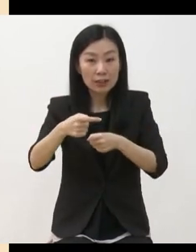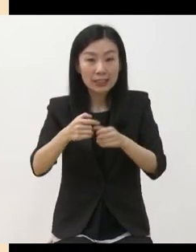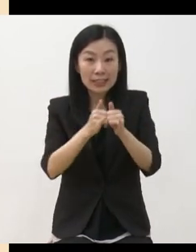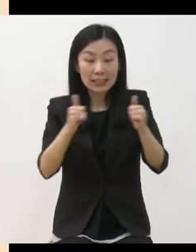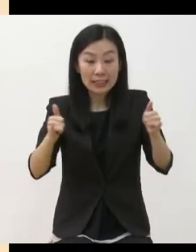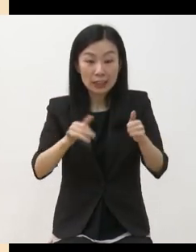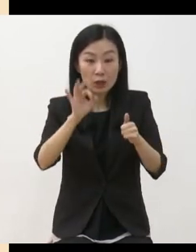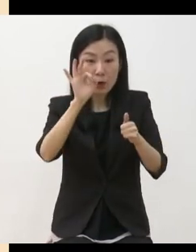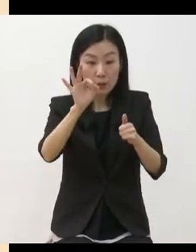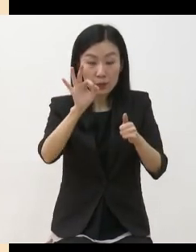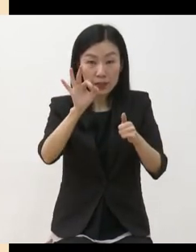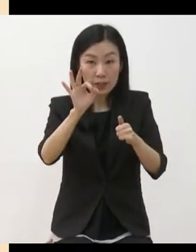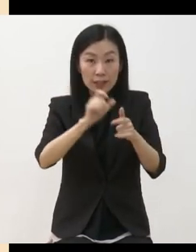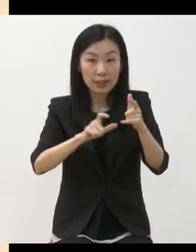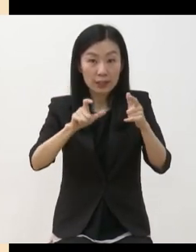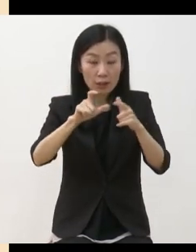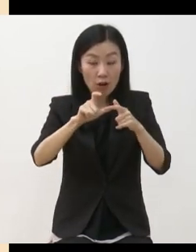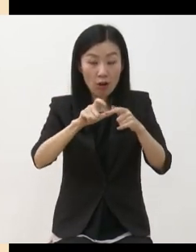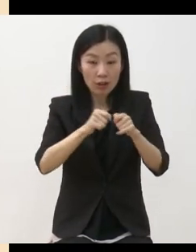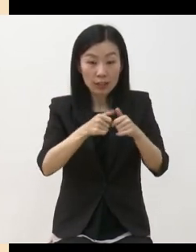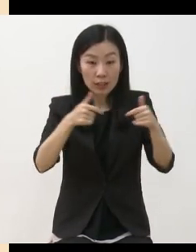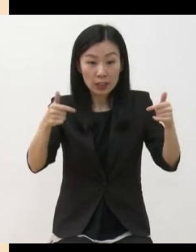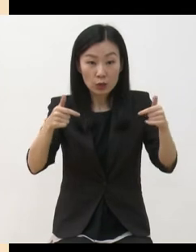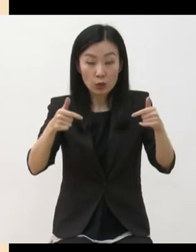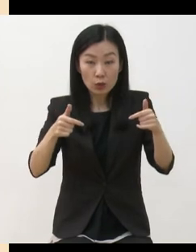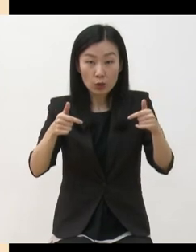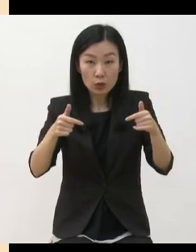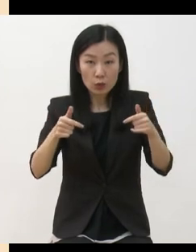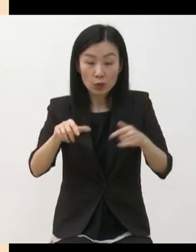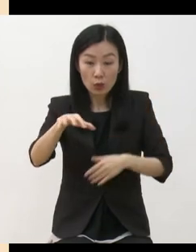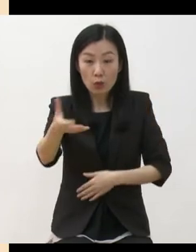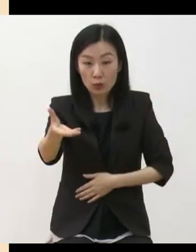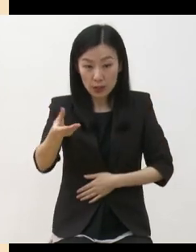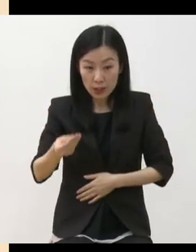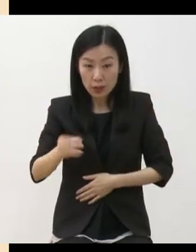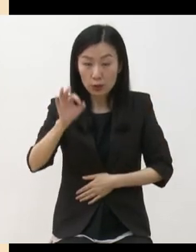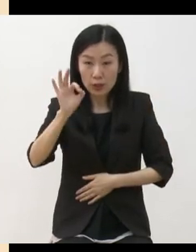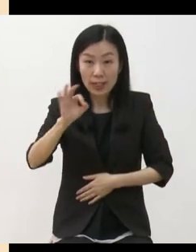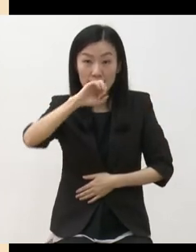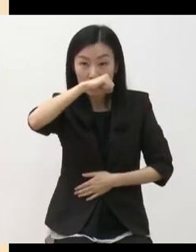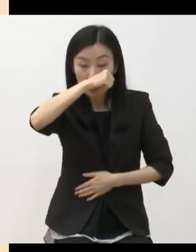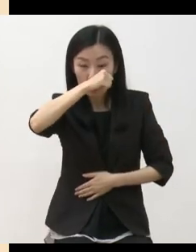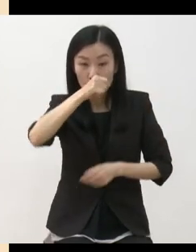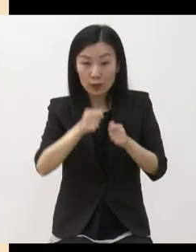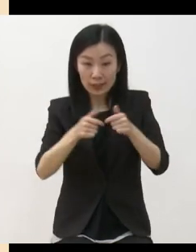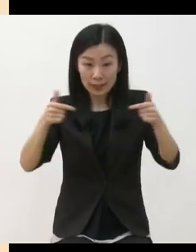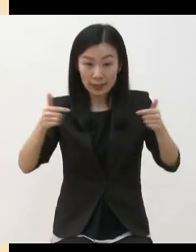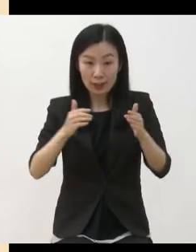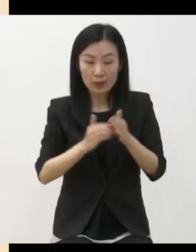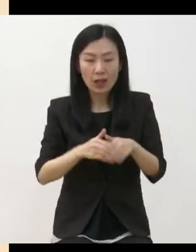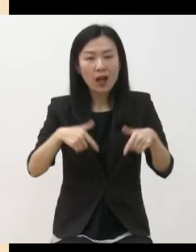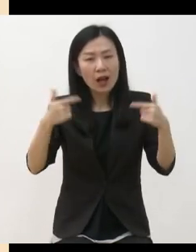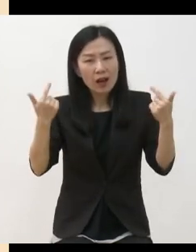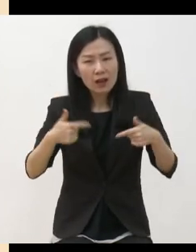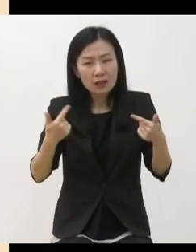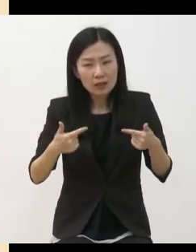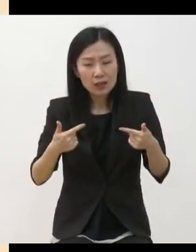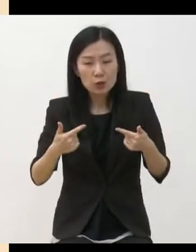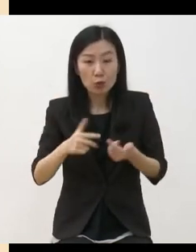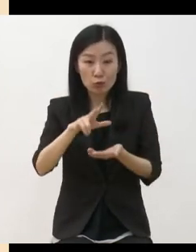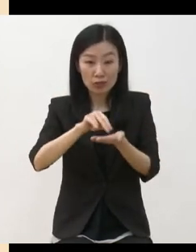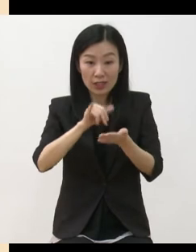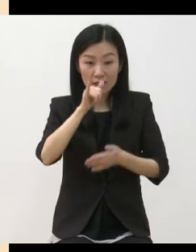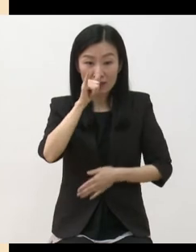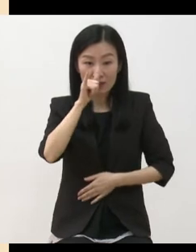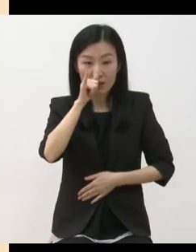확대하고 임차료 편성을 확대하도록 하겠습니다 그리고 항상 논란이 되었던